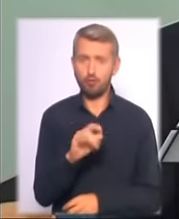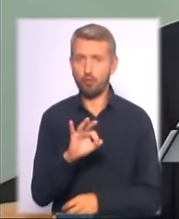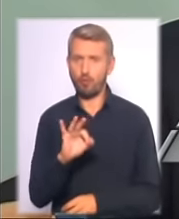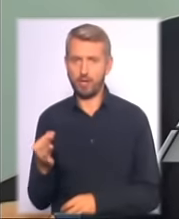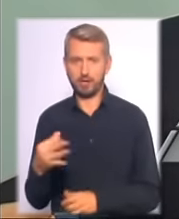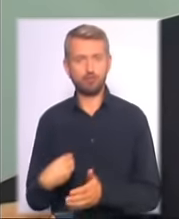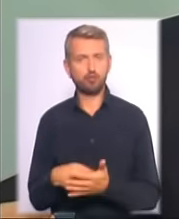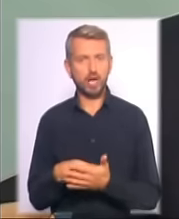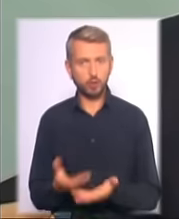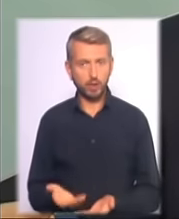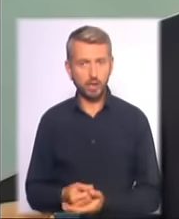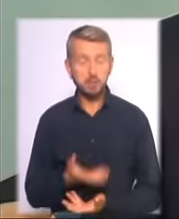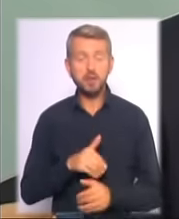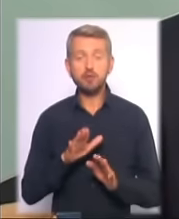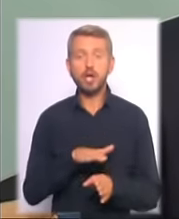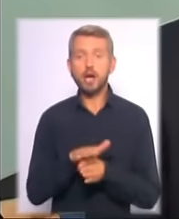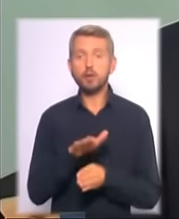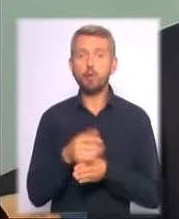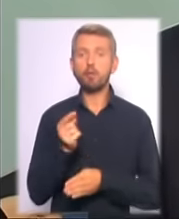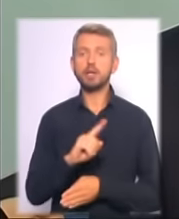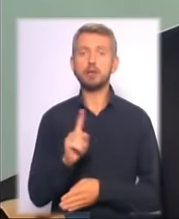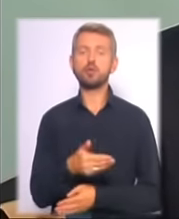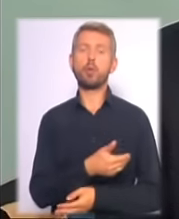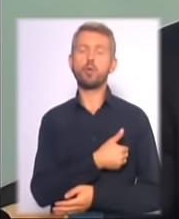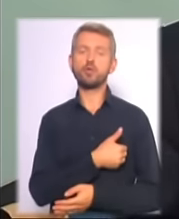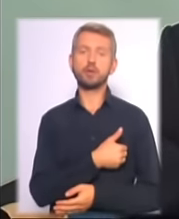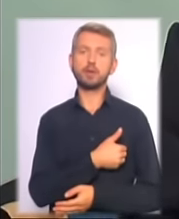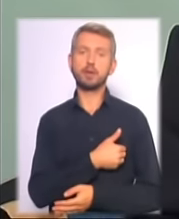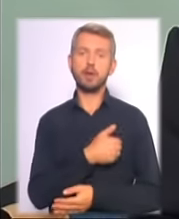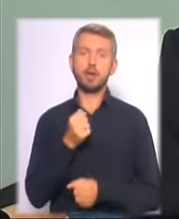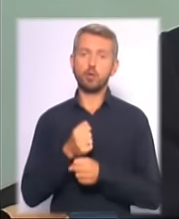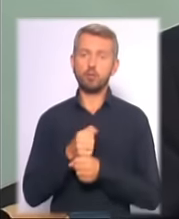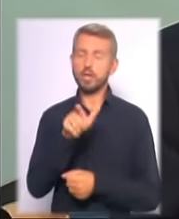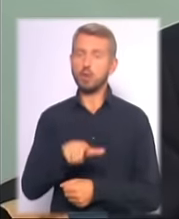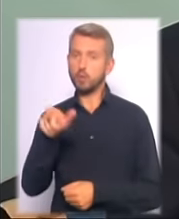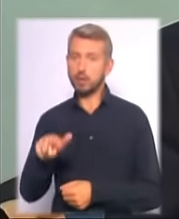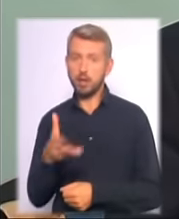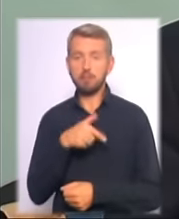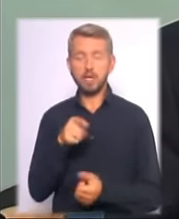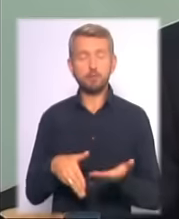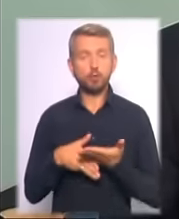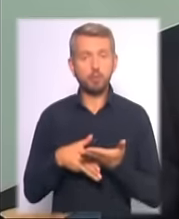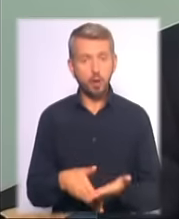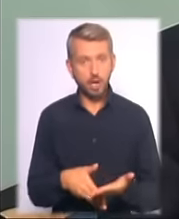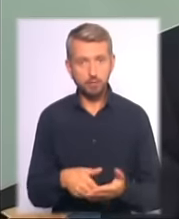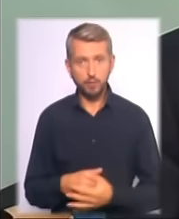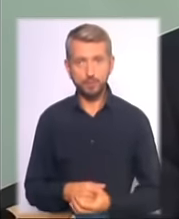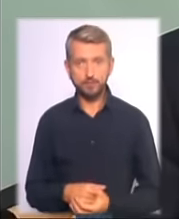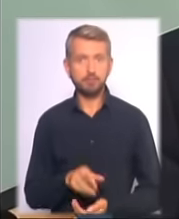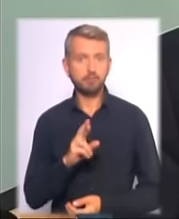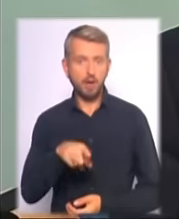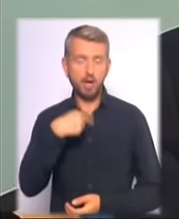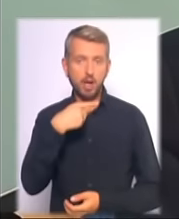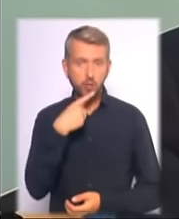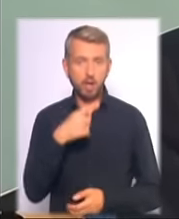І ми лише реалізовуємо те, що хочуть робити люди. Ми їм допомагаємо. Як кажуть,